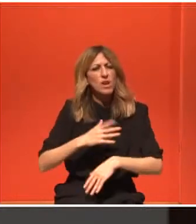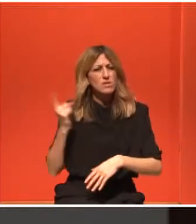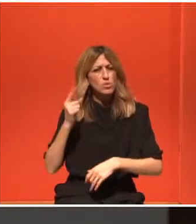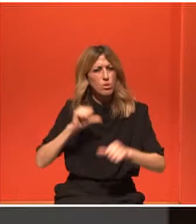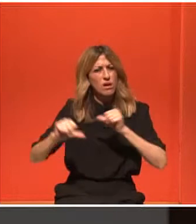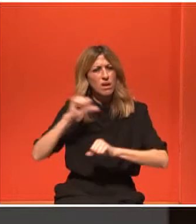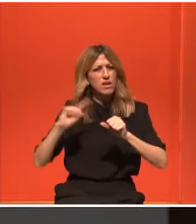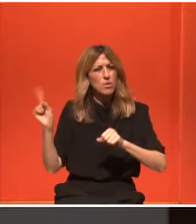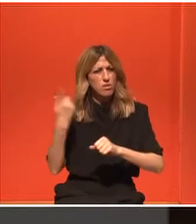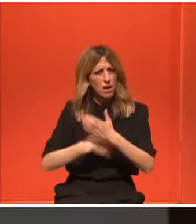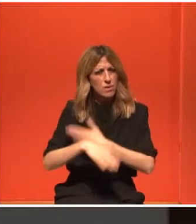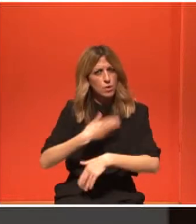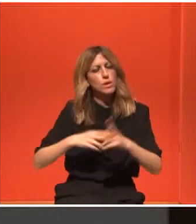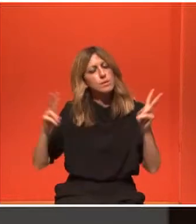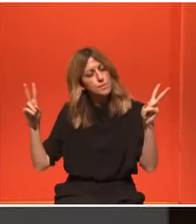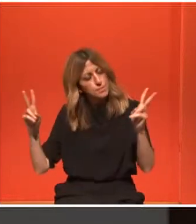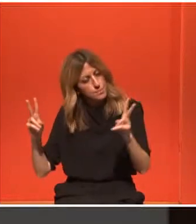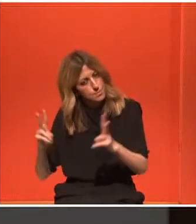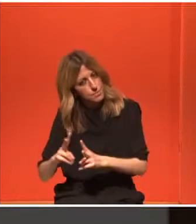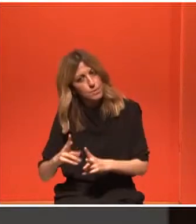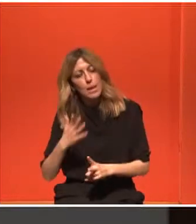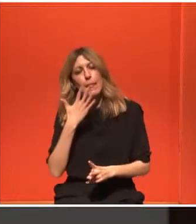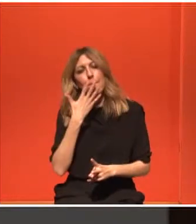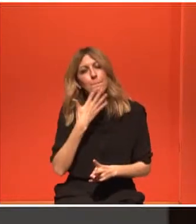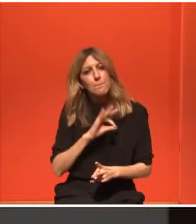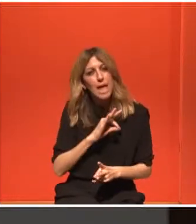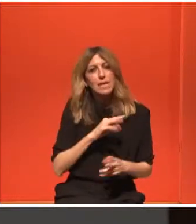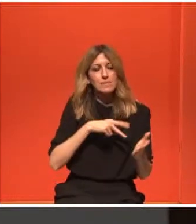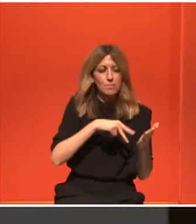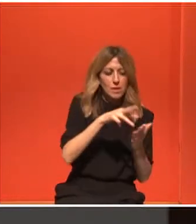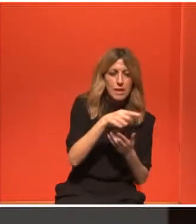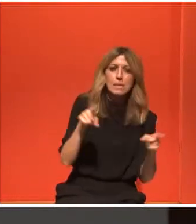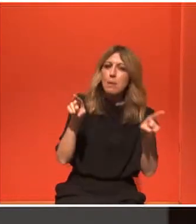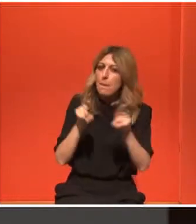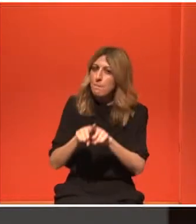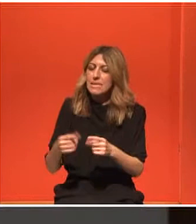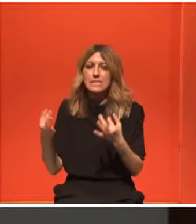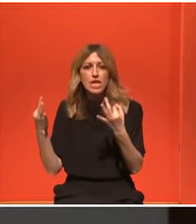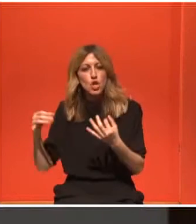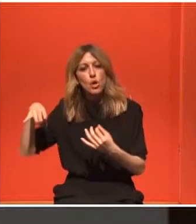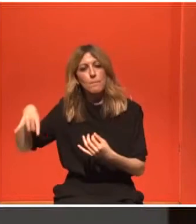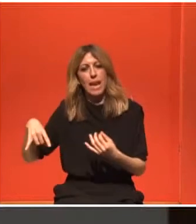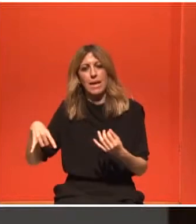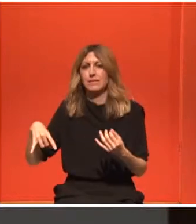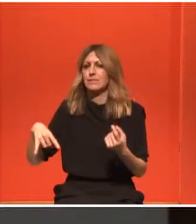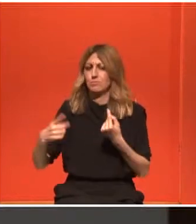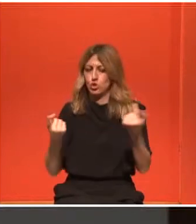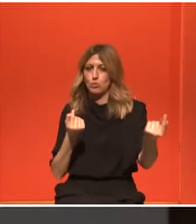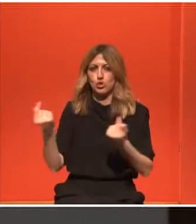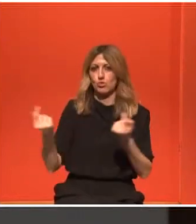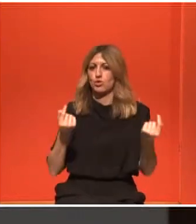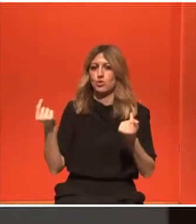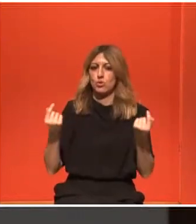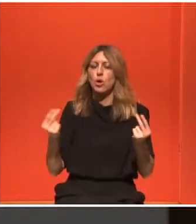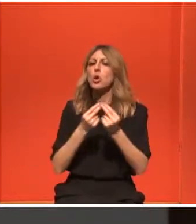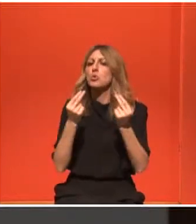οπότε κατά αυτόν τον τρόπο νομίζω ότι είναι μια καλή συντροφιά μαζί με την αερόβια άσκηση για ξεκίνημα. Άρα και οι τρεις μορφές άσκησης έχουν θέση στις περισσότερες